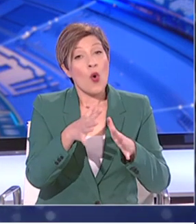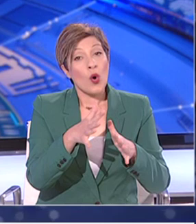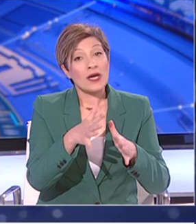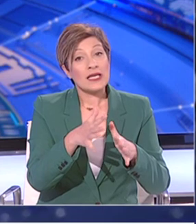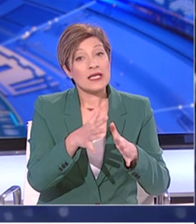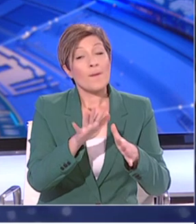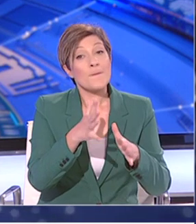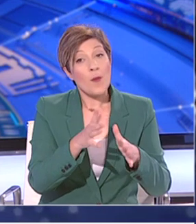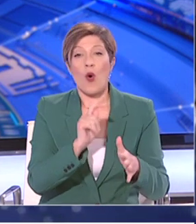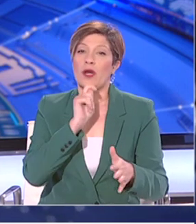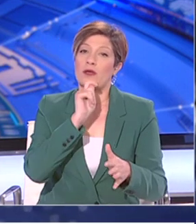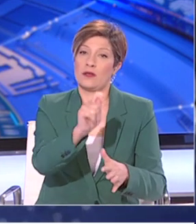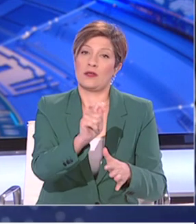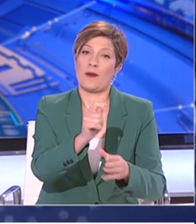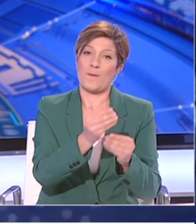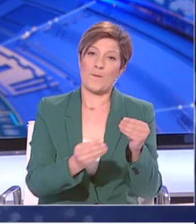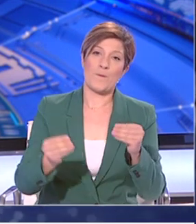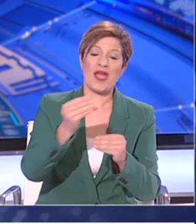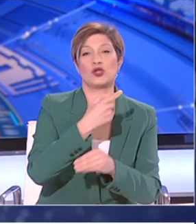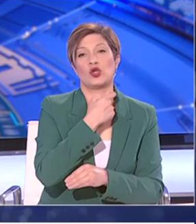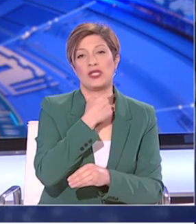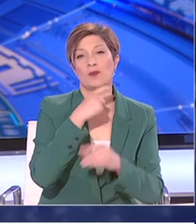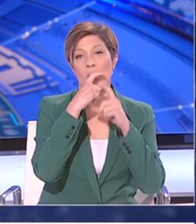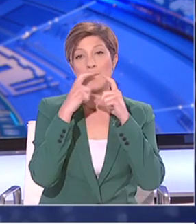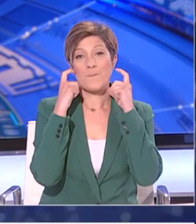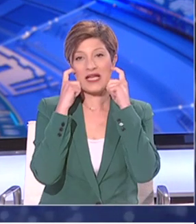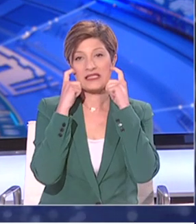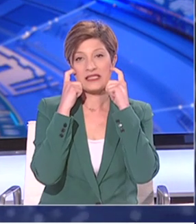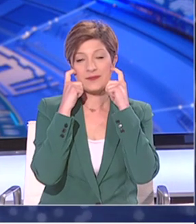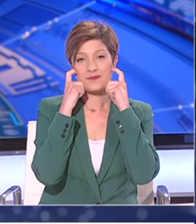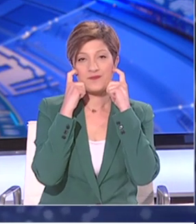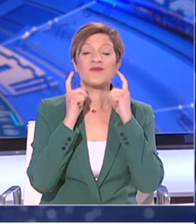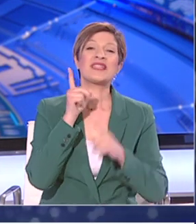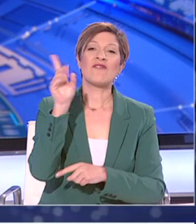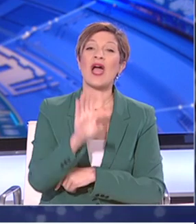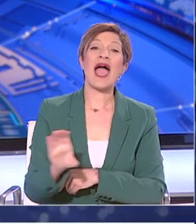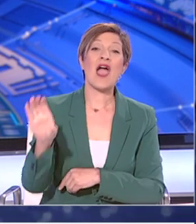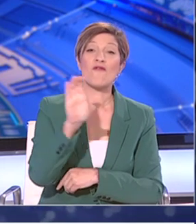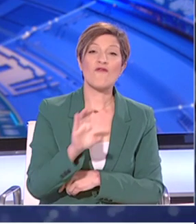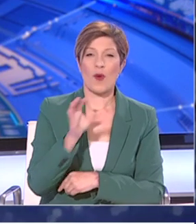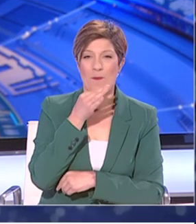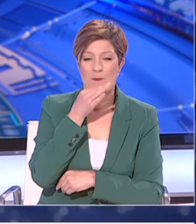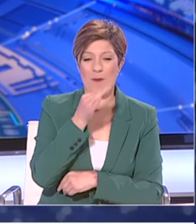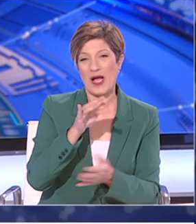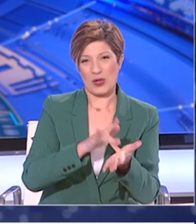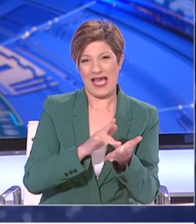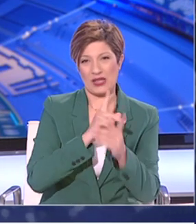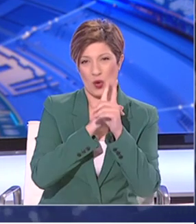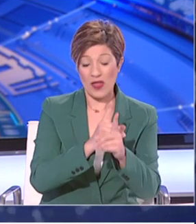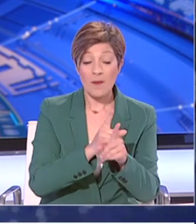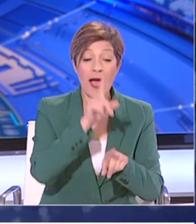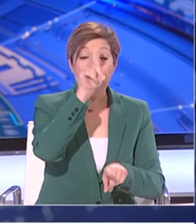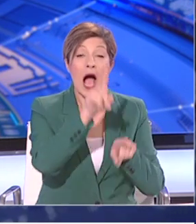υπάρξει σύσταση για πιο εκτεταμένη χρήση μάσκας. Η θέση του ECDC είναι ότι ανάλογα με τα επιδημιολογικά